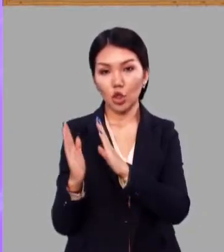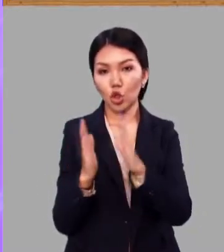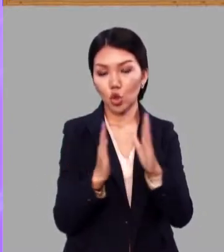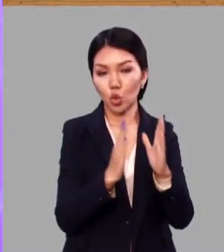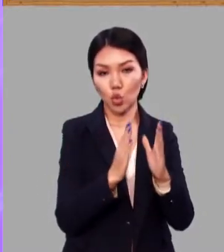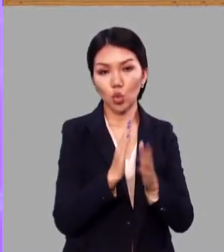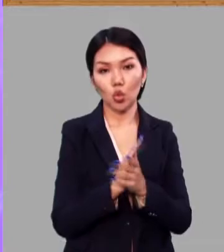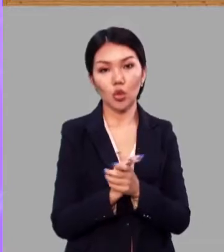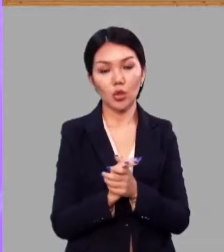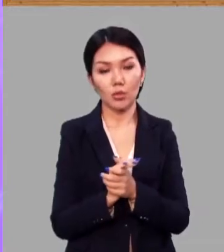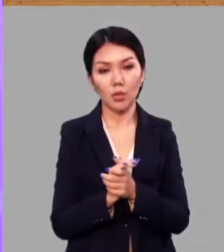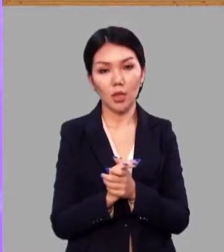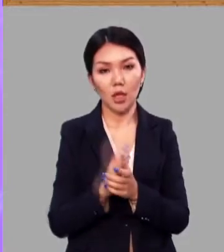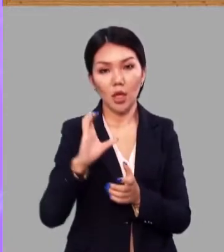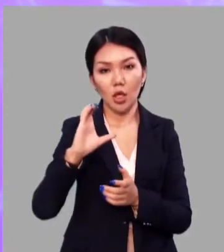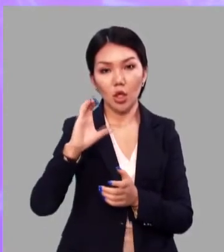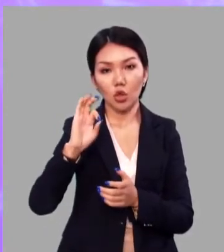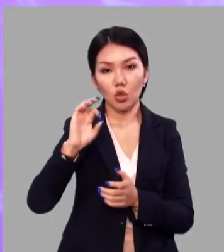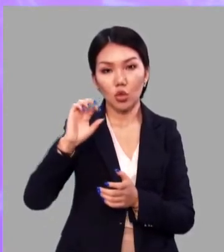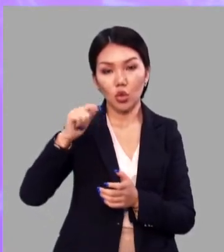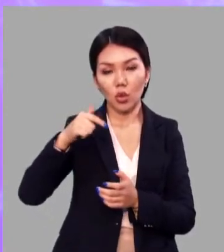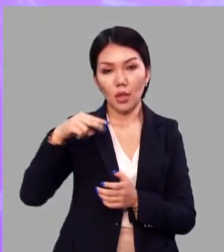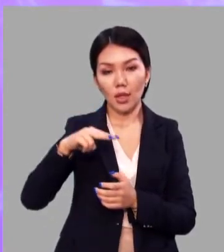согласными в корне.